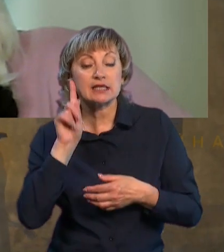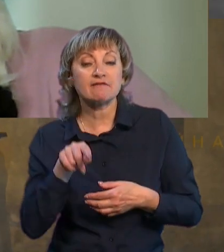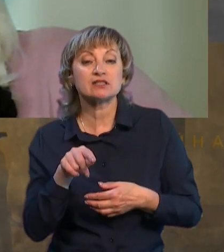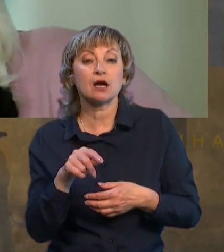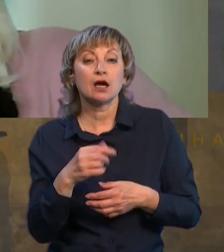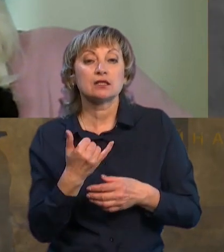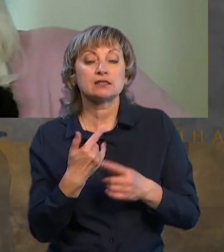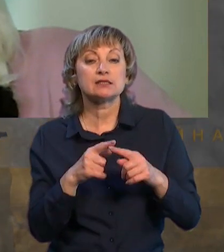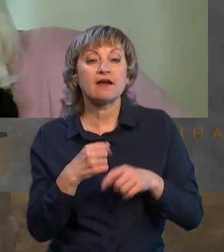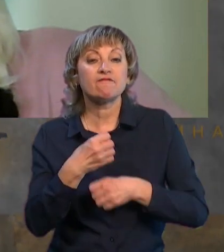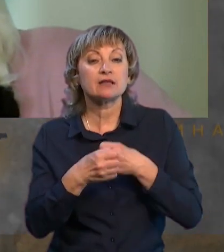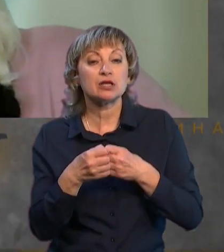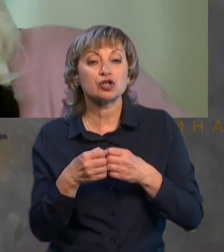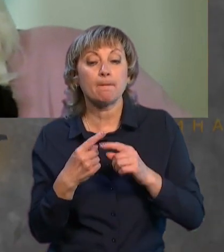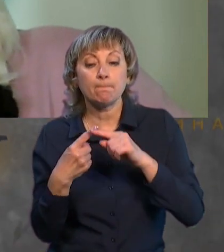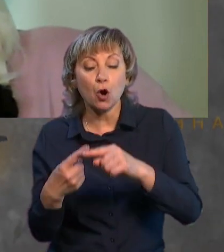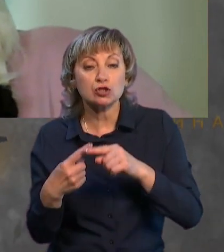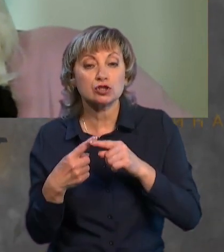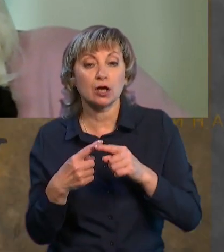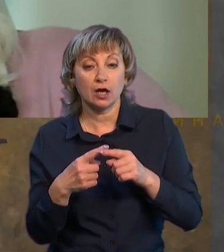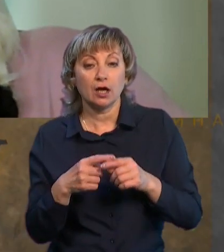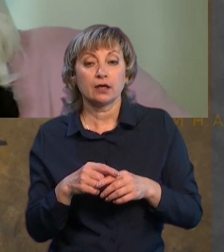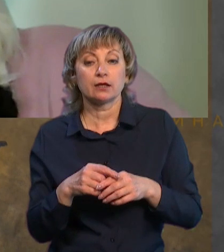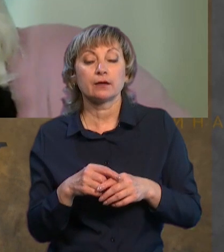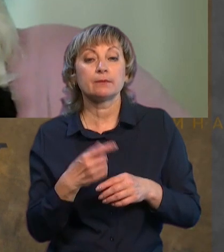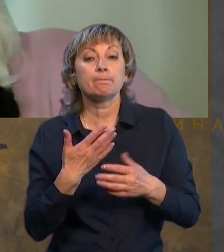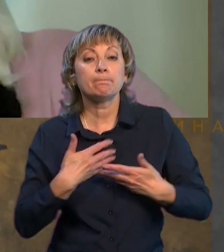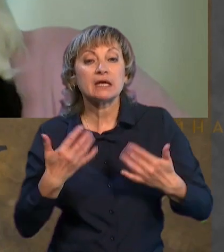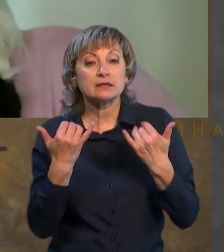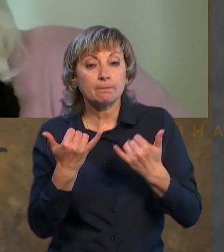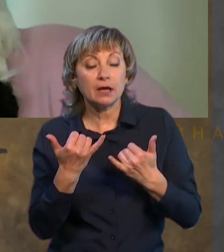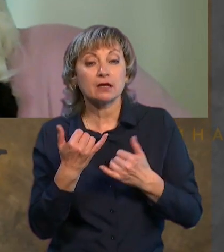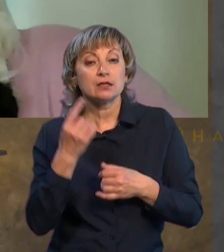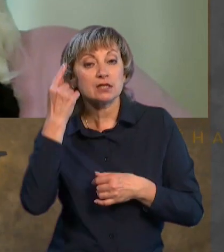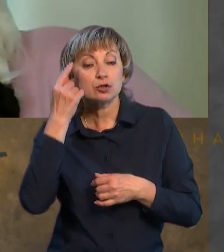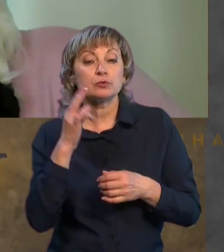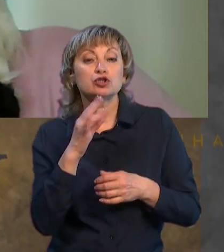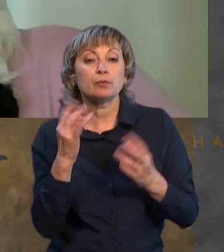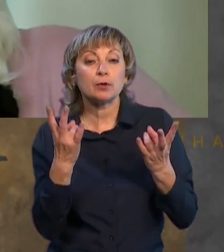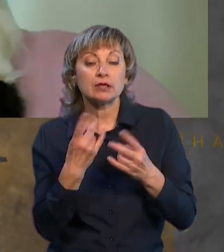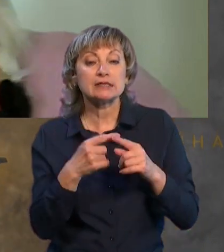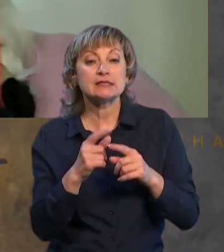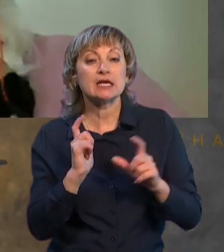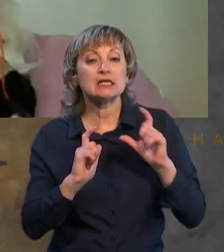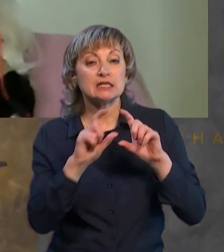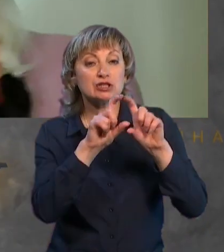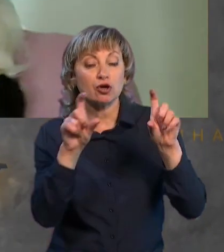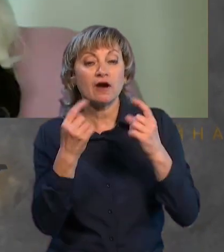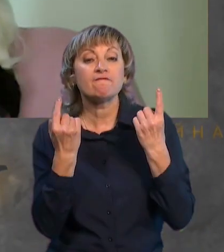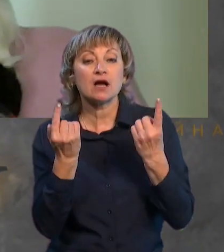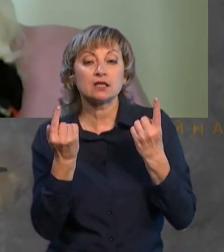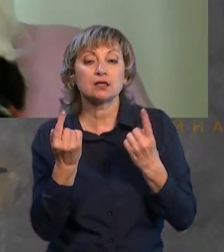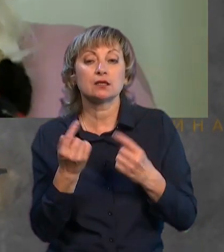ведмежа послуга релігії взагалі. Інституалізовані релігії. Тому що ми тепер задумаємося, а чи потрібні оці інституалізовані такі великі